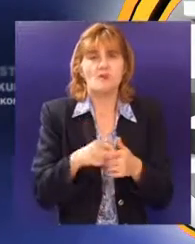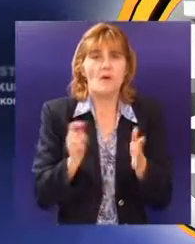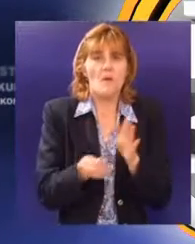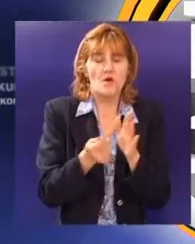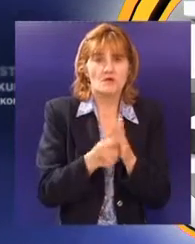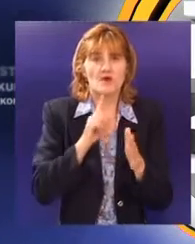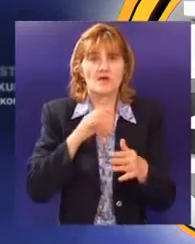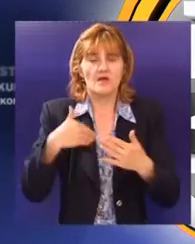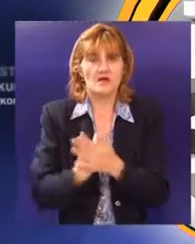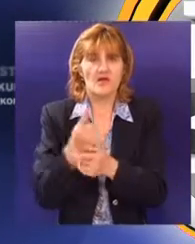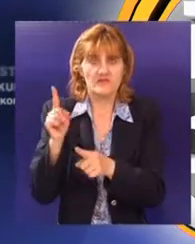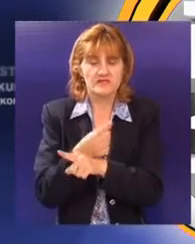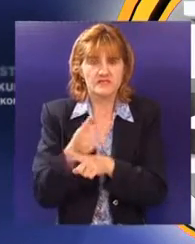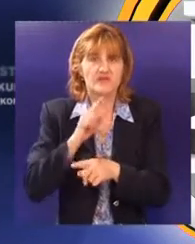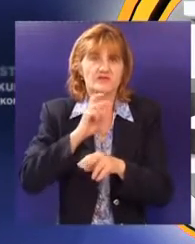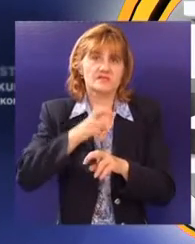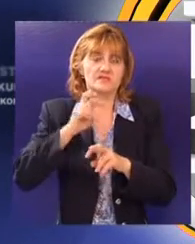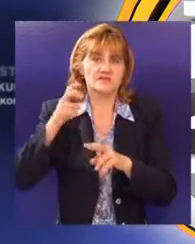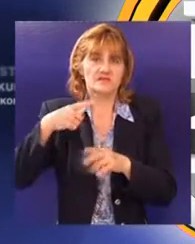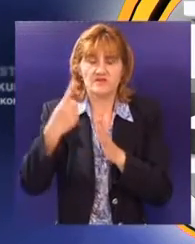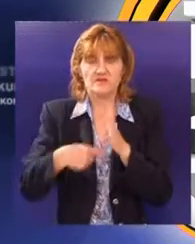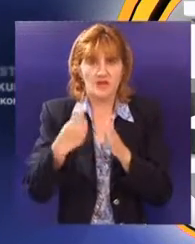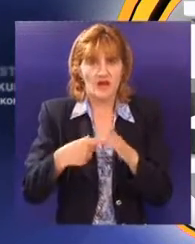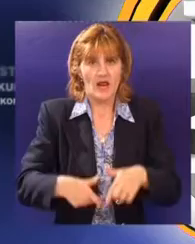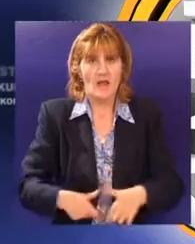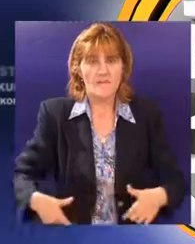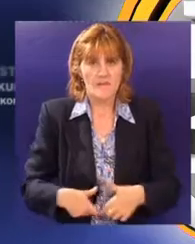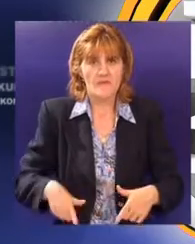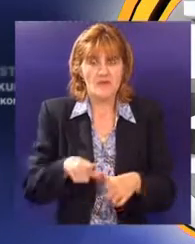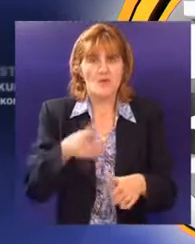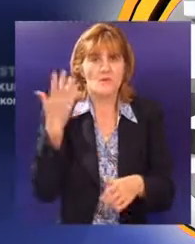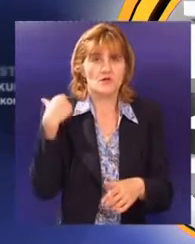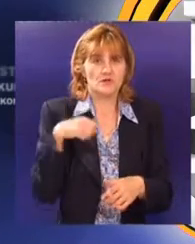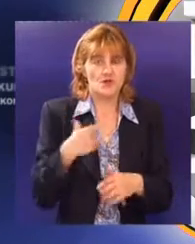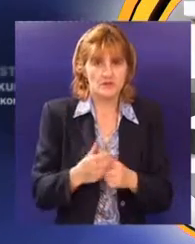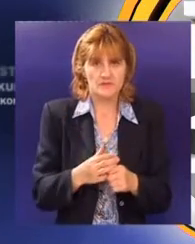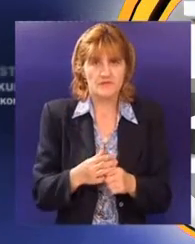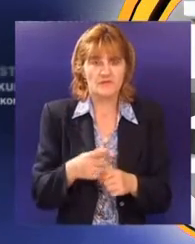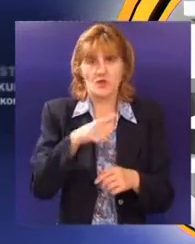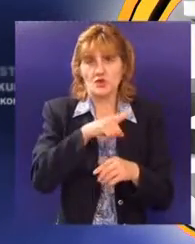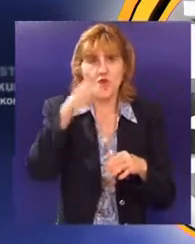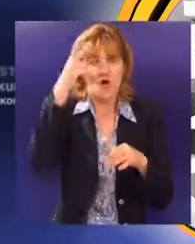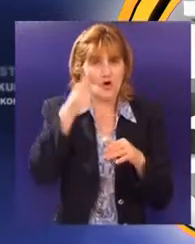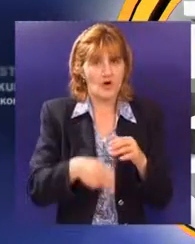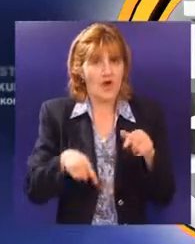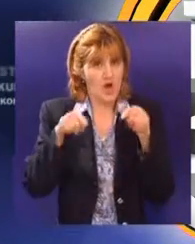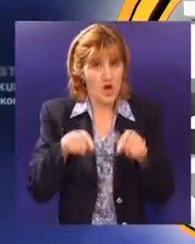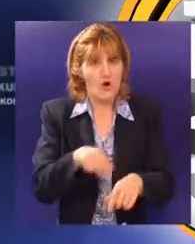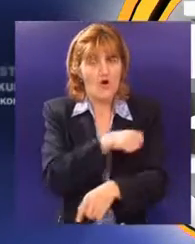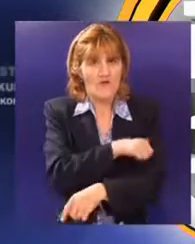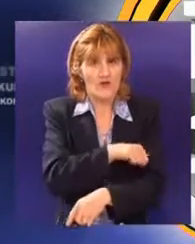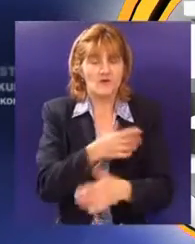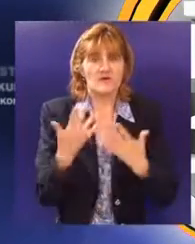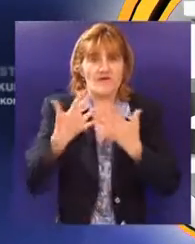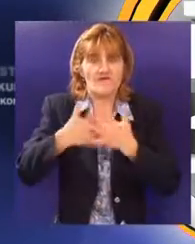veleprodaje, maloprodaje i servisa svih vrsta pneumatika i remenja u 2008. godini. Do kraja ove godine kompanija